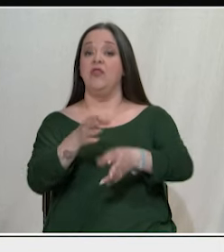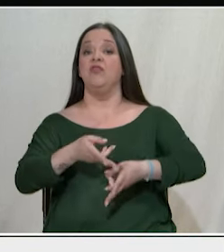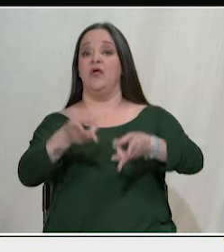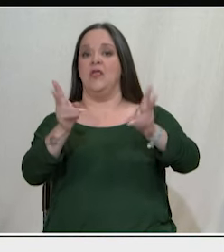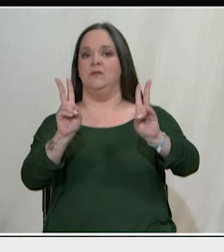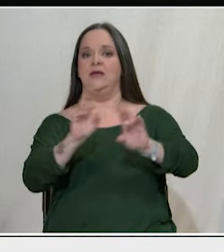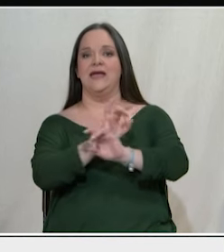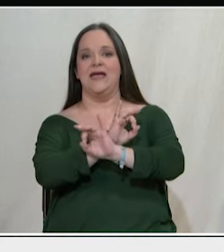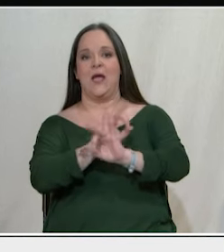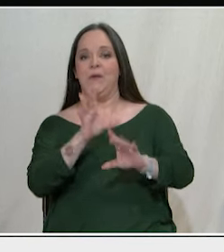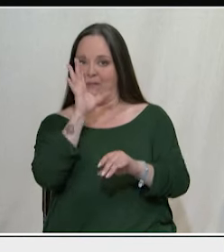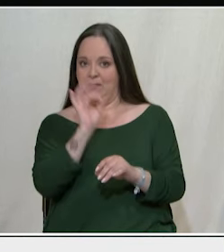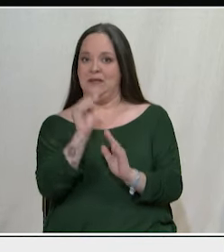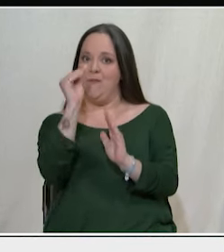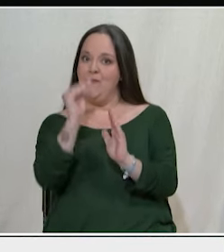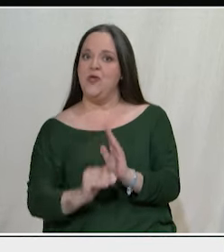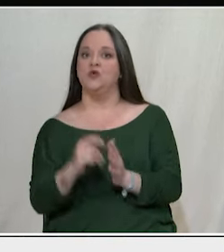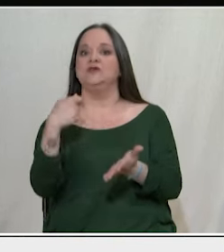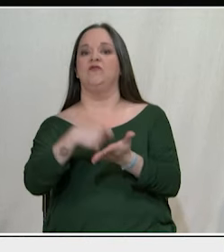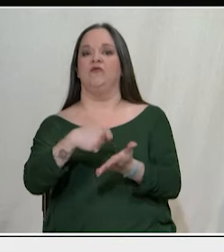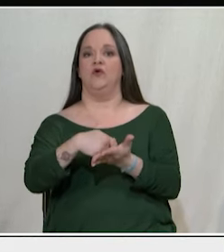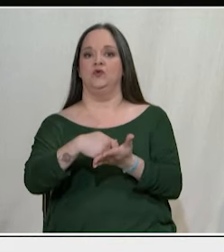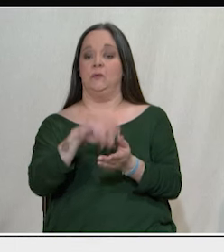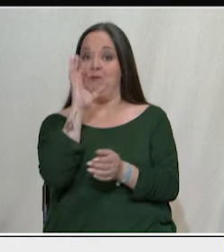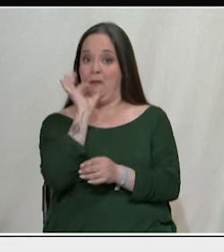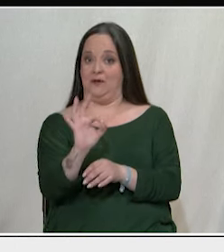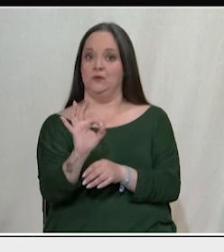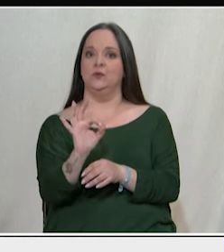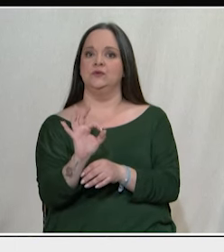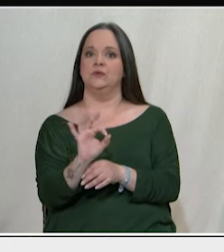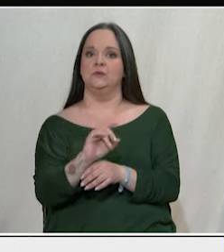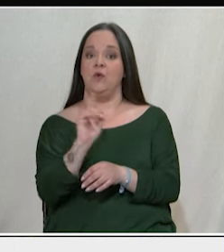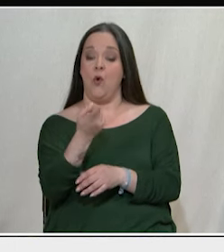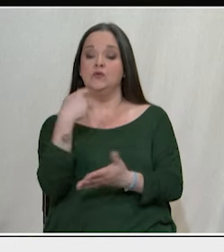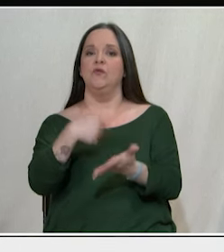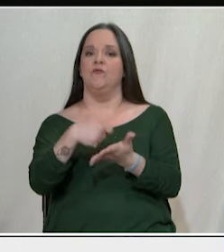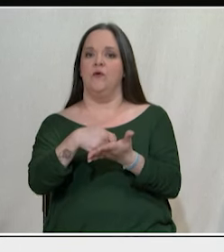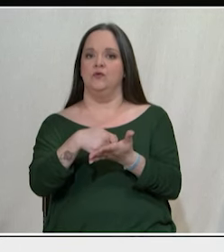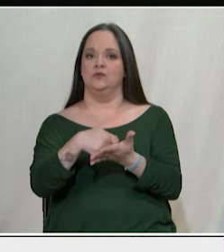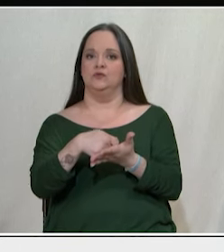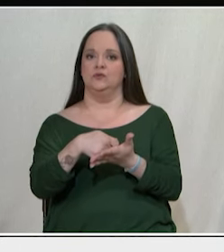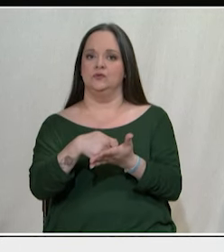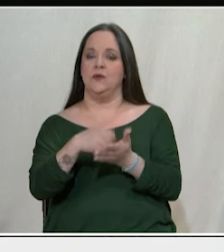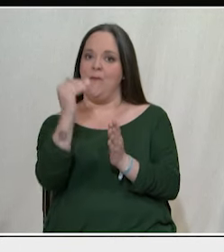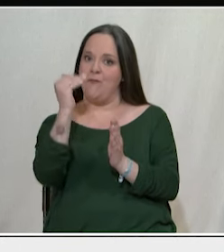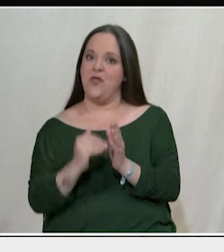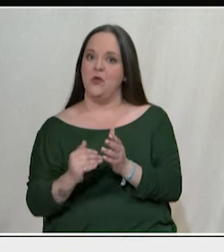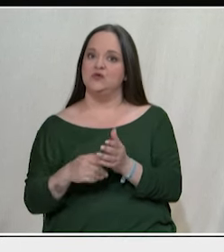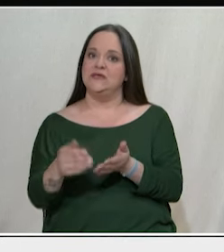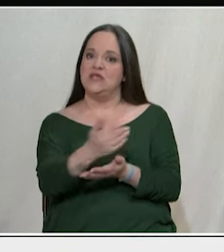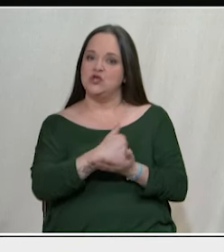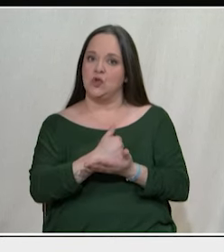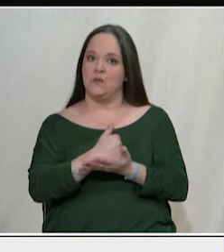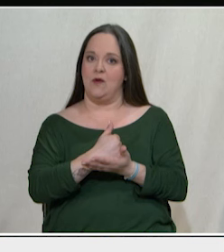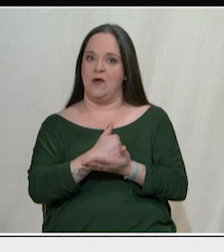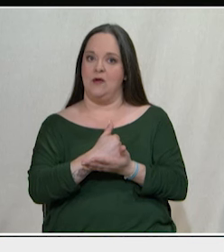καμία πραγματική μείωση των φόρων. Στην πραγματικότητα με όλους αυτούς τους φόρους, η μείωση του εισοδήματος, η φτωχοποίηση